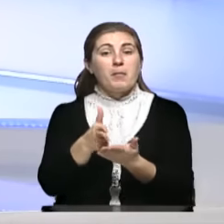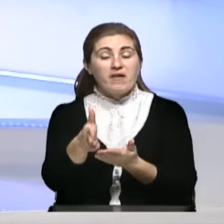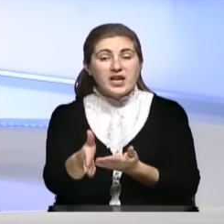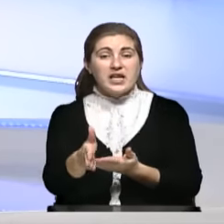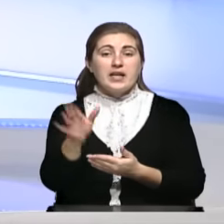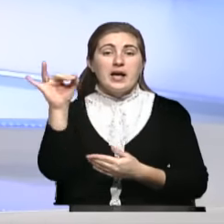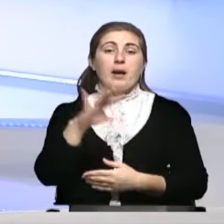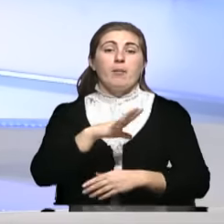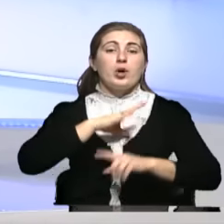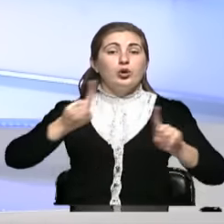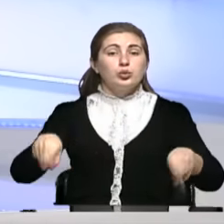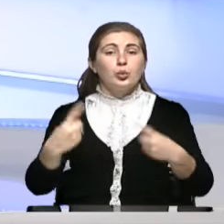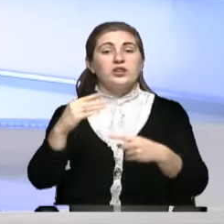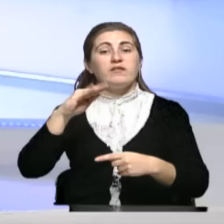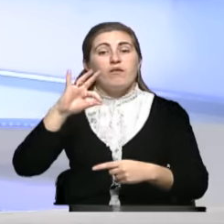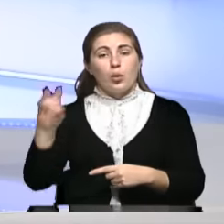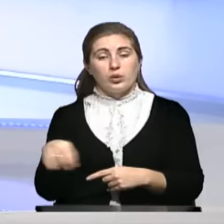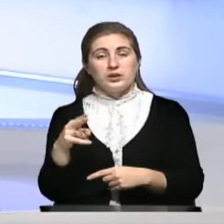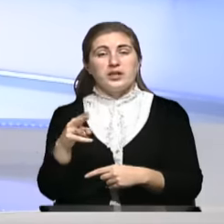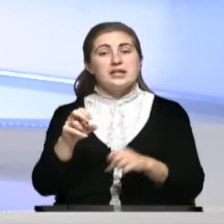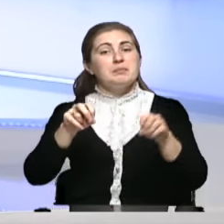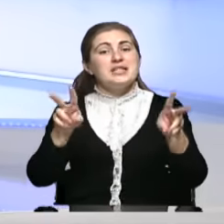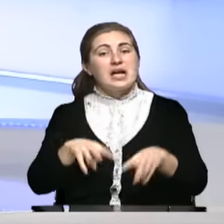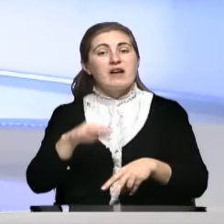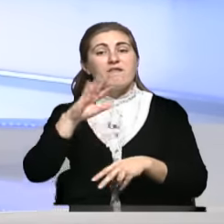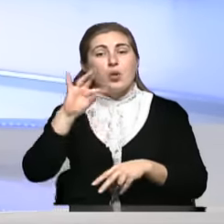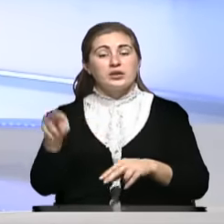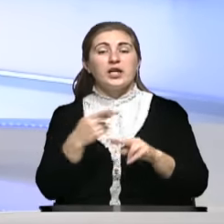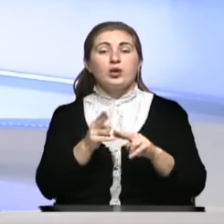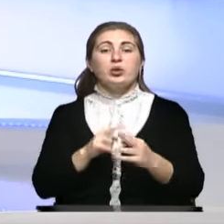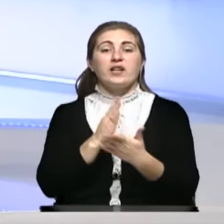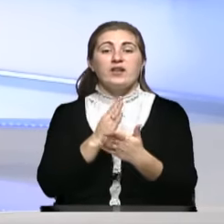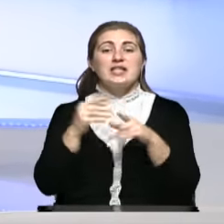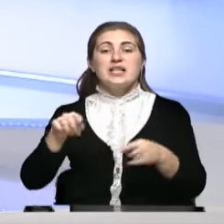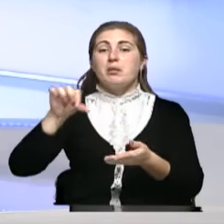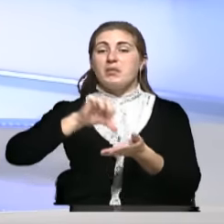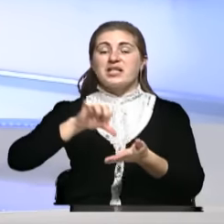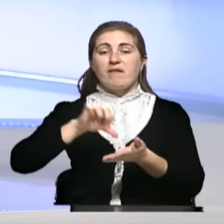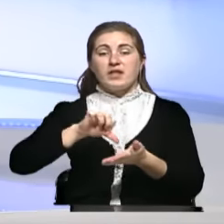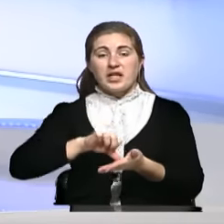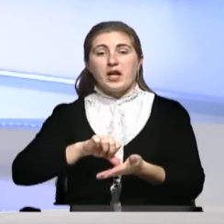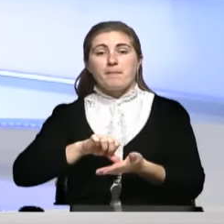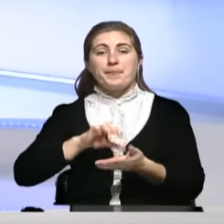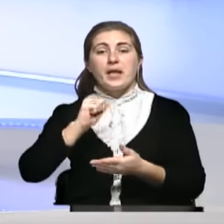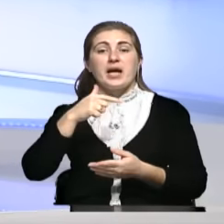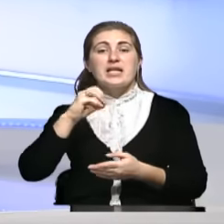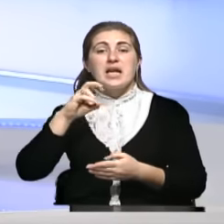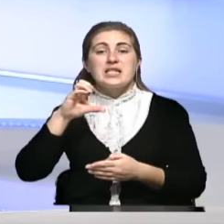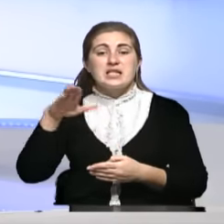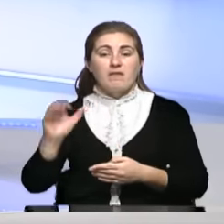был создан специальный фонд, который является представителем агентства